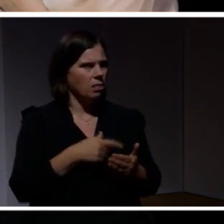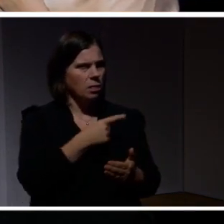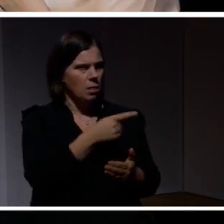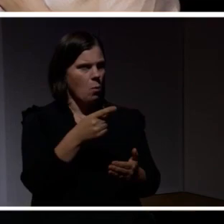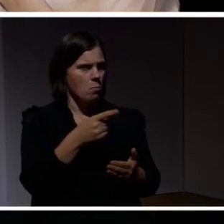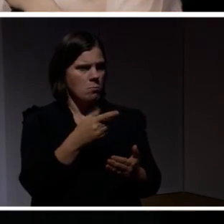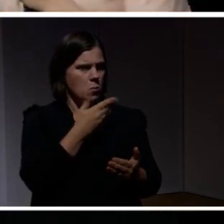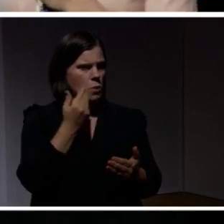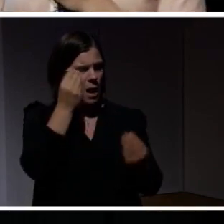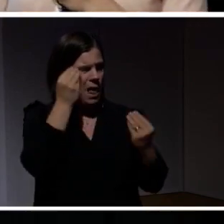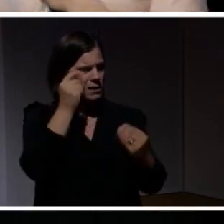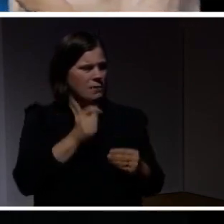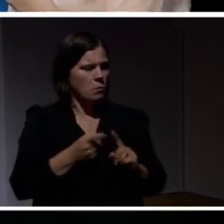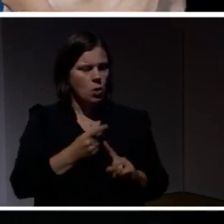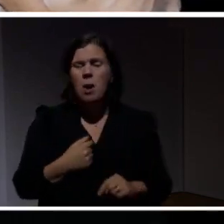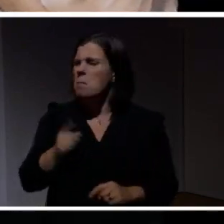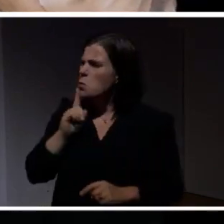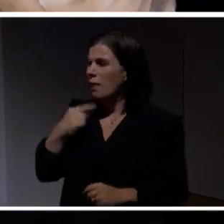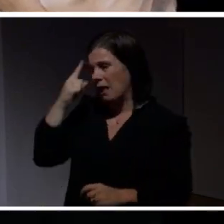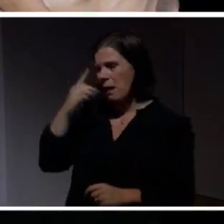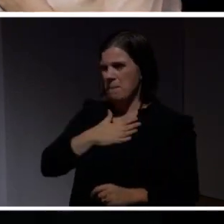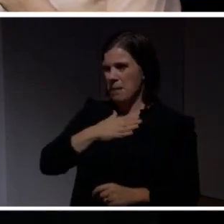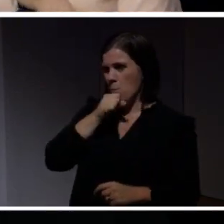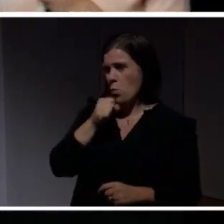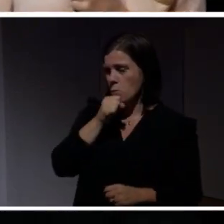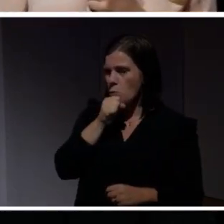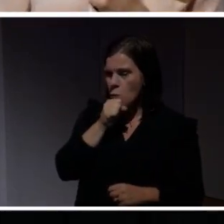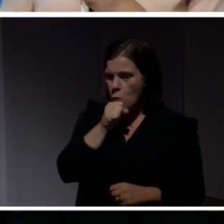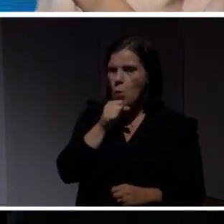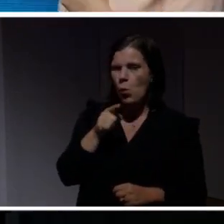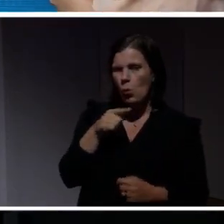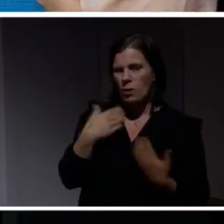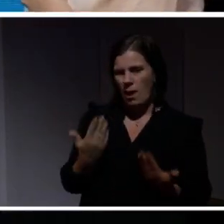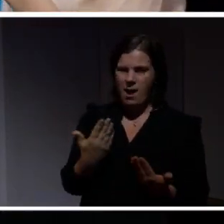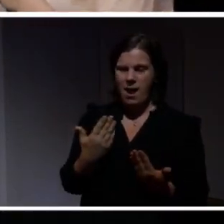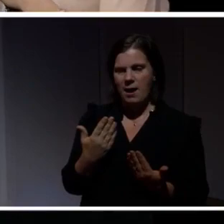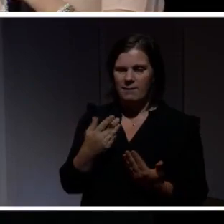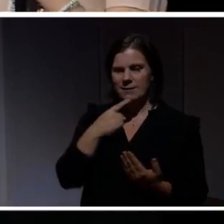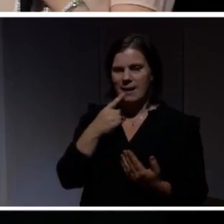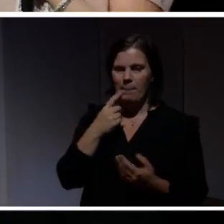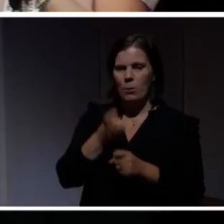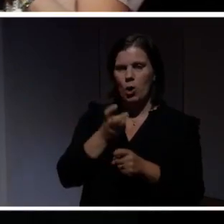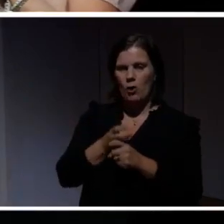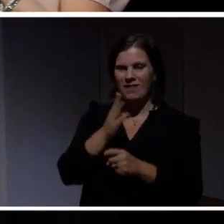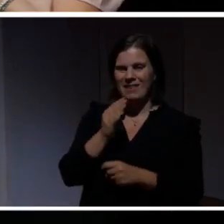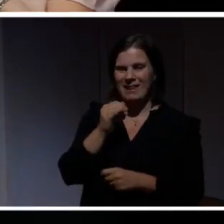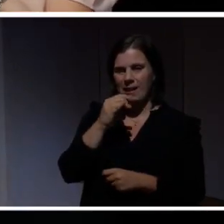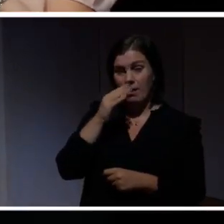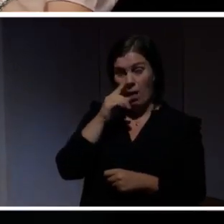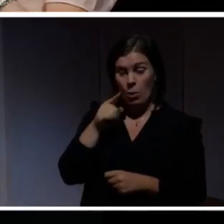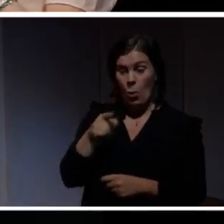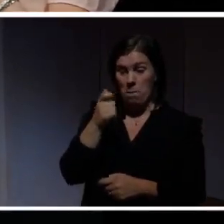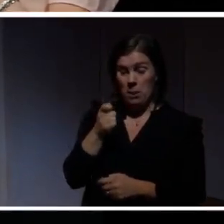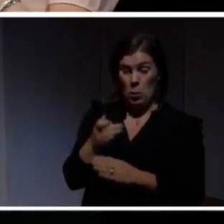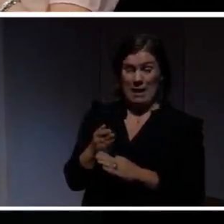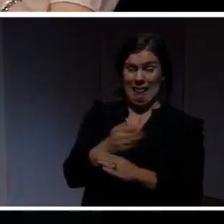lära sig från början? Jag brukar tänka på min mormor som är en typisk aspirerande digitant, vad man kallar det då. Hon gick i pension